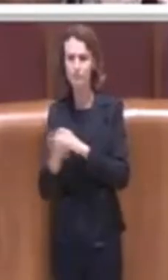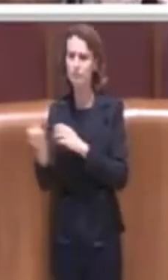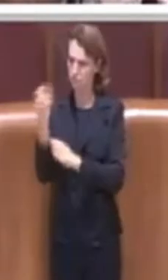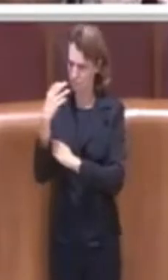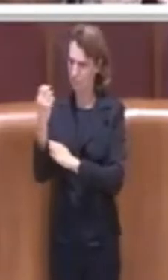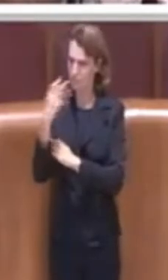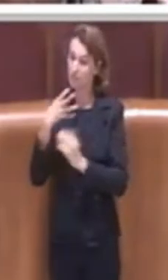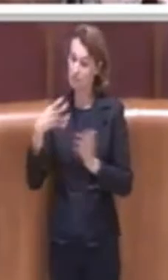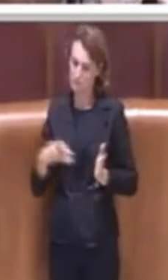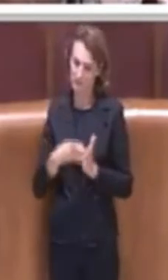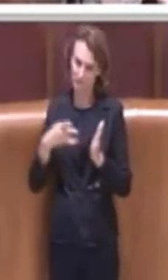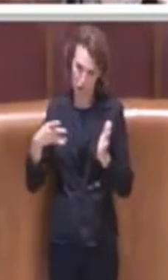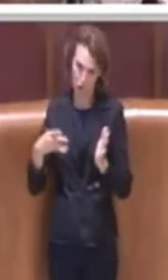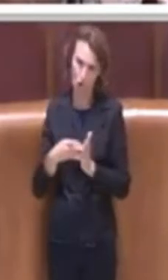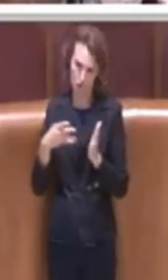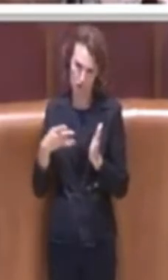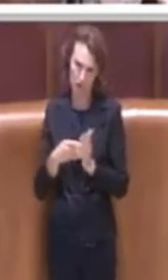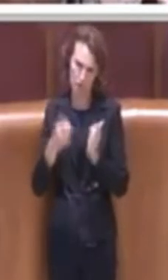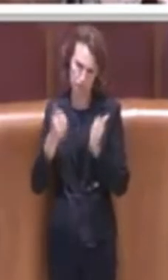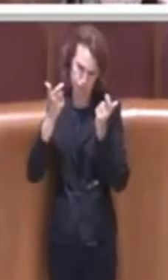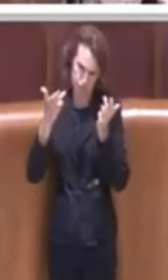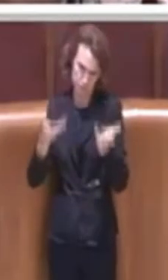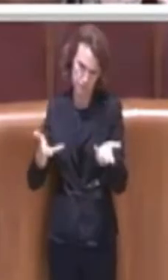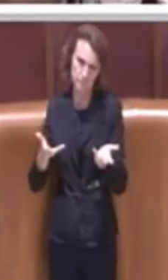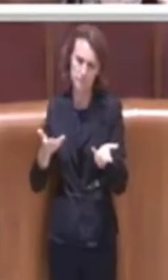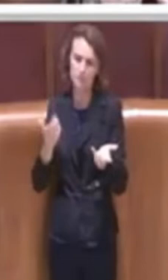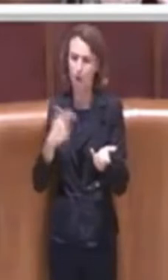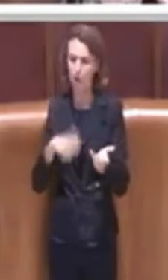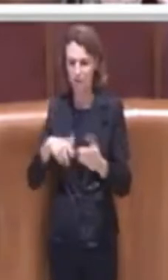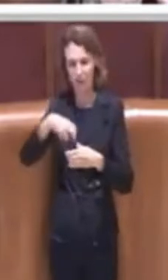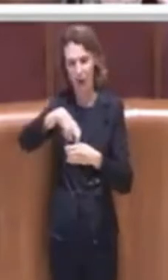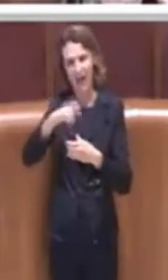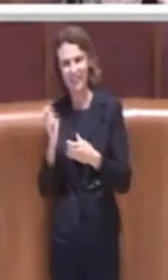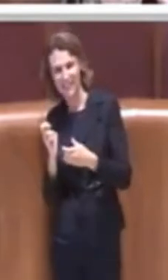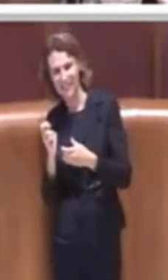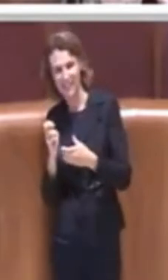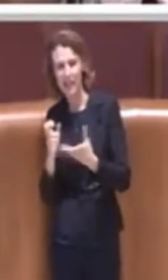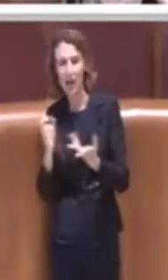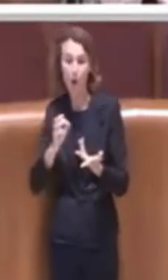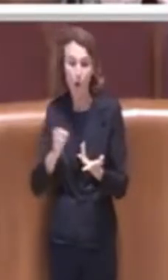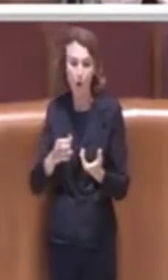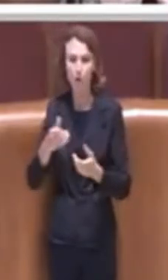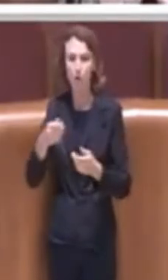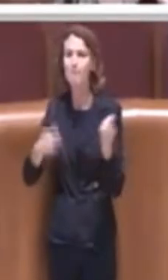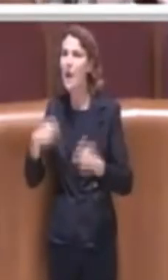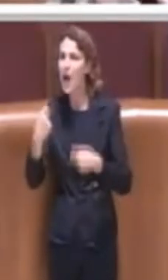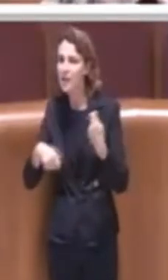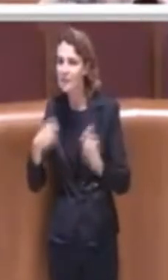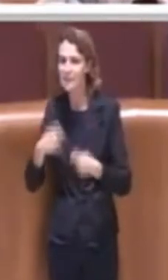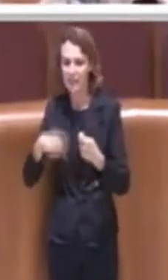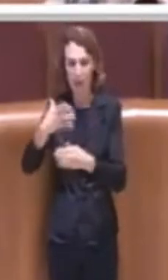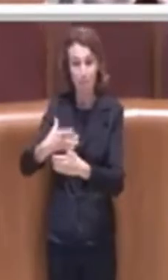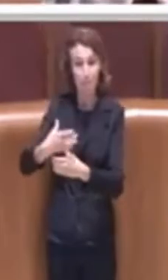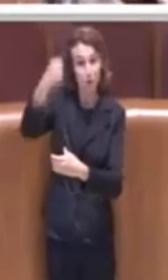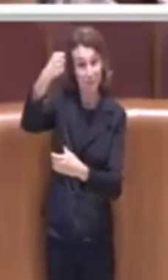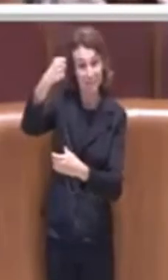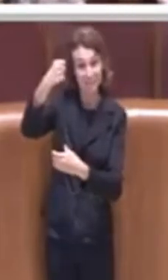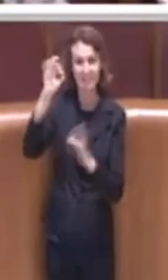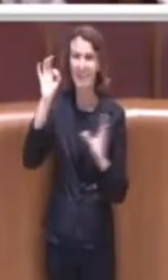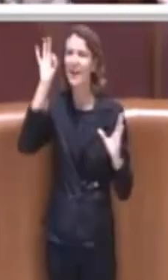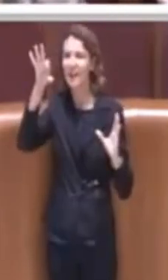difficoltà perché è chiaro che la lattina di plastica o la bottiglia di plastica nell'erogatore